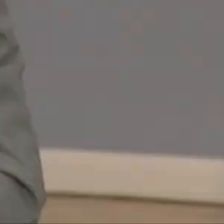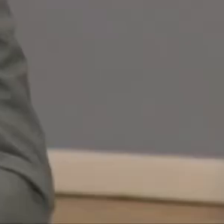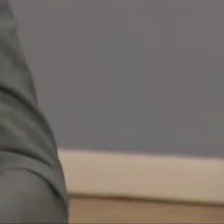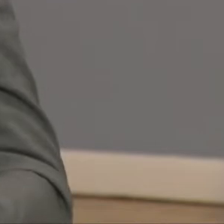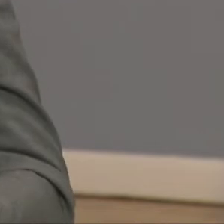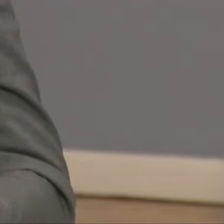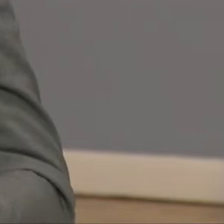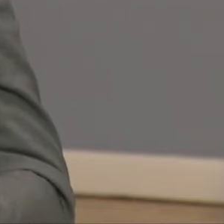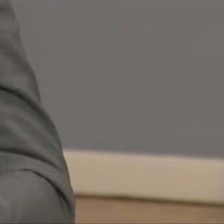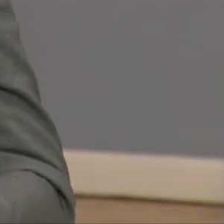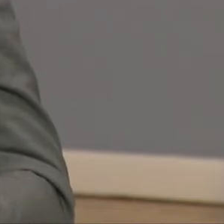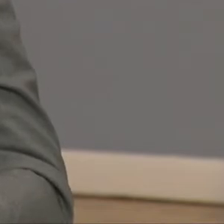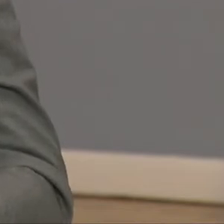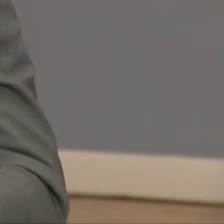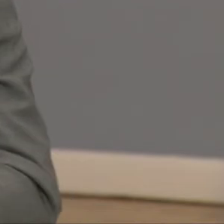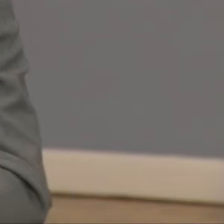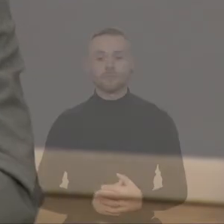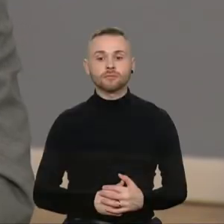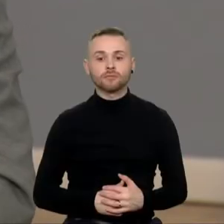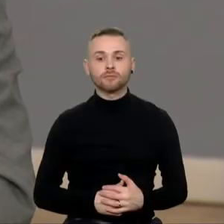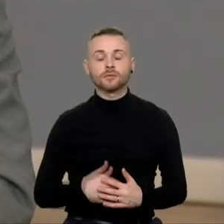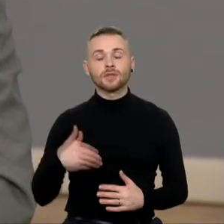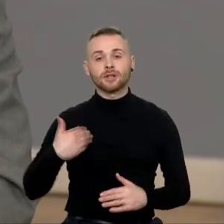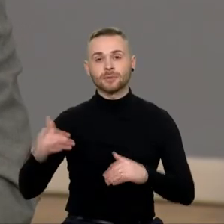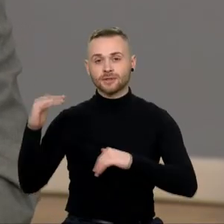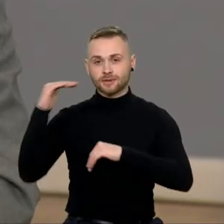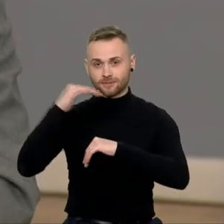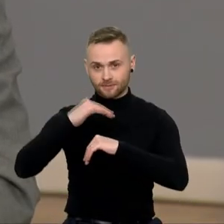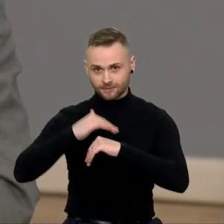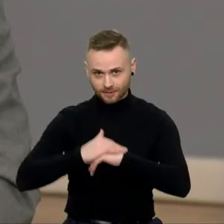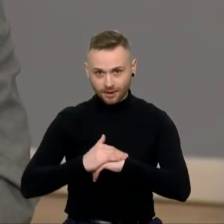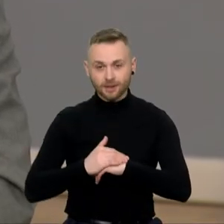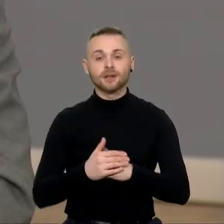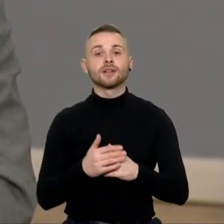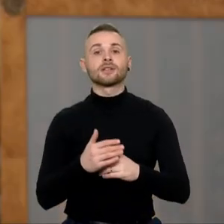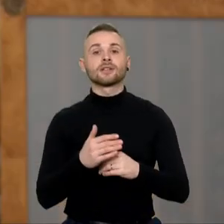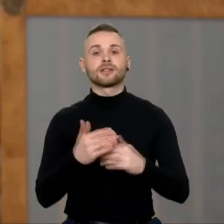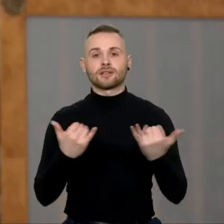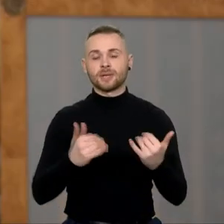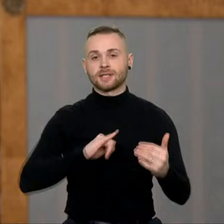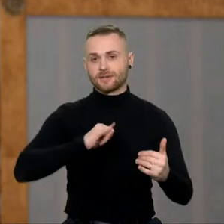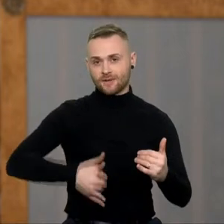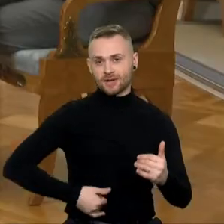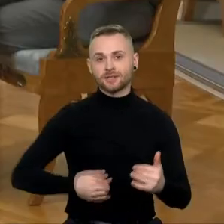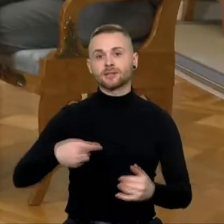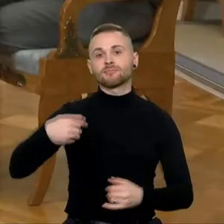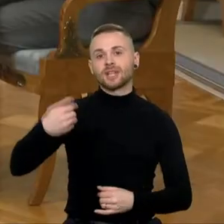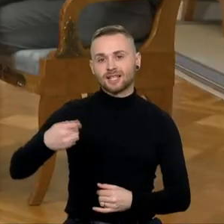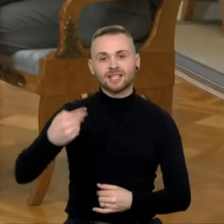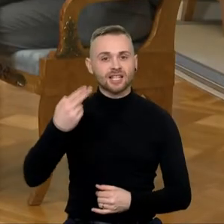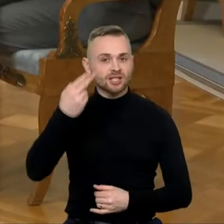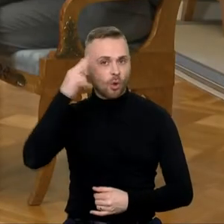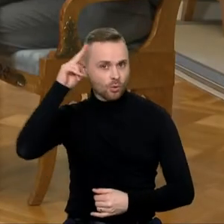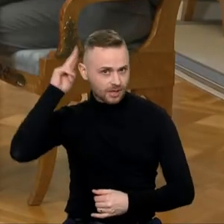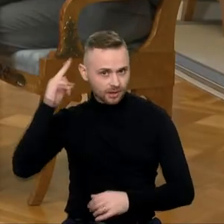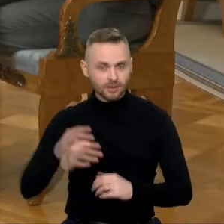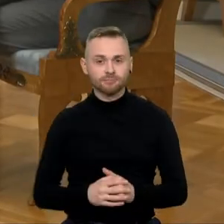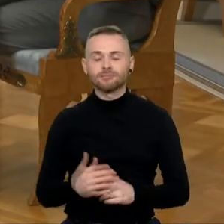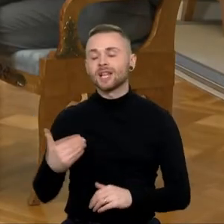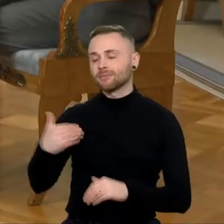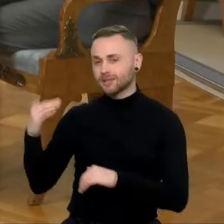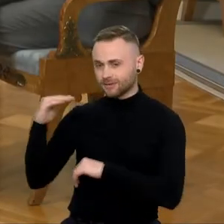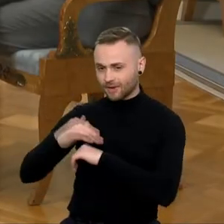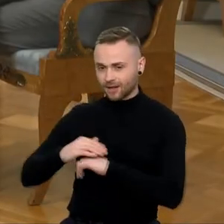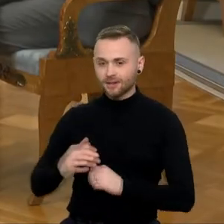Sveiki dienos temai ir šį vakarą svečias prezidentas Gitanas nausėda. Labas vakaras, prezidentai. Labas vakaras. Nuo šiandienos mes galim